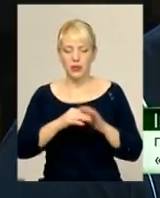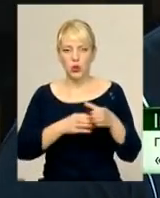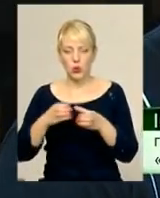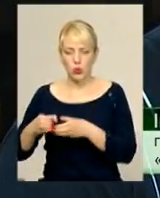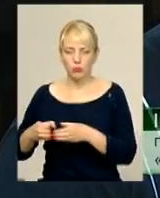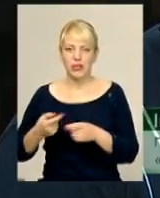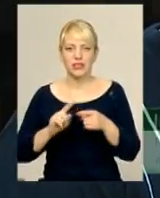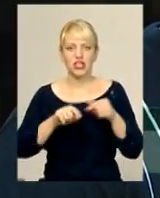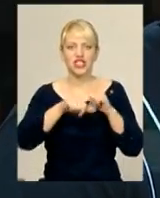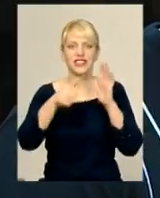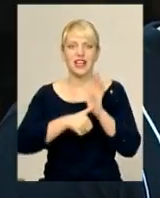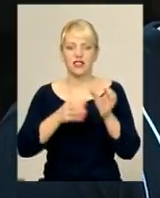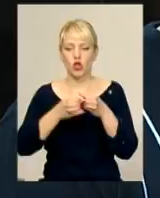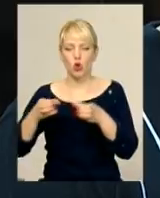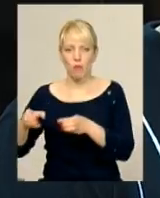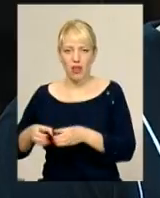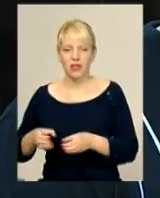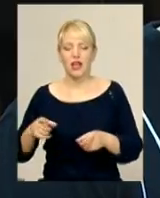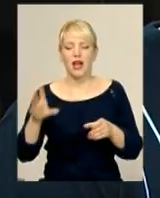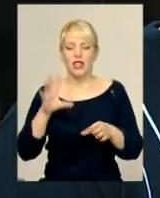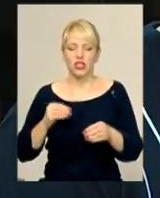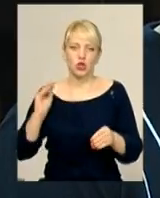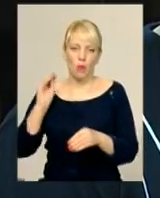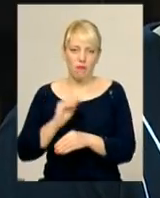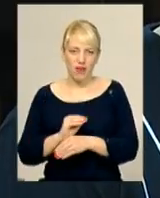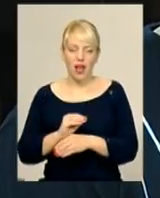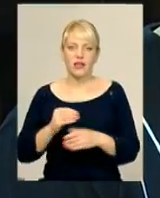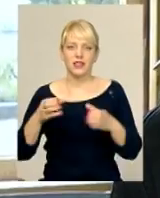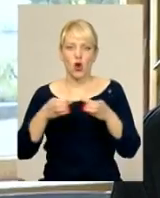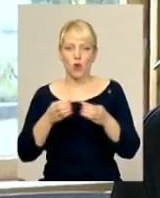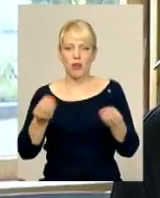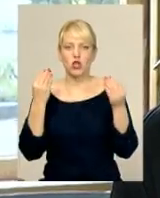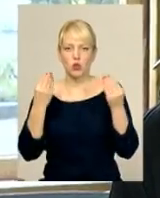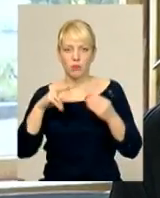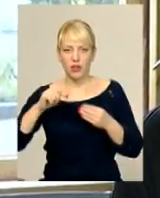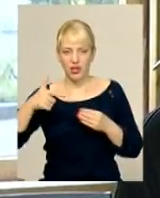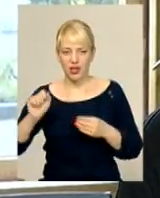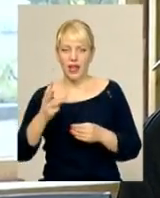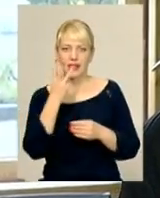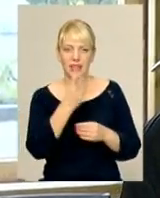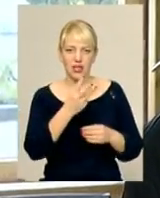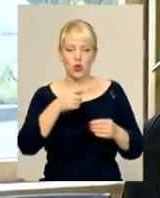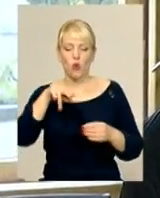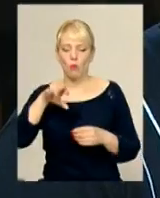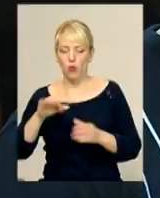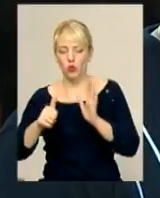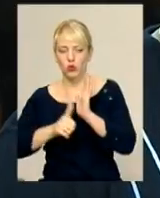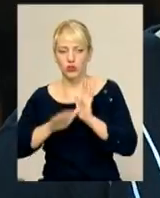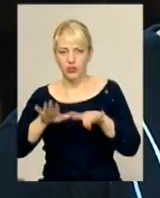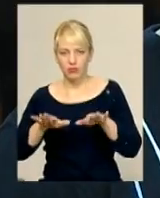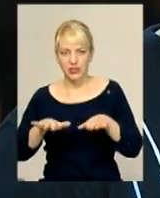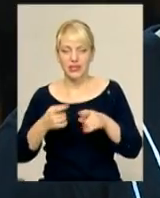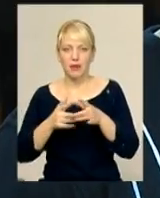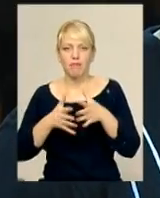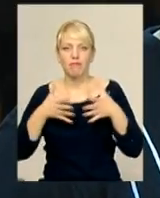команди, тобто 16 команд. Далі додається команди суперліги з третього по шосте місце, тобто вже